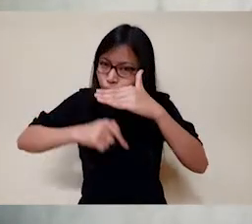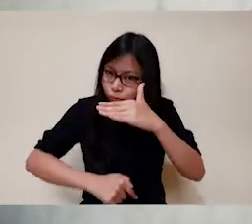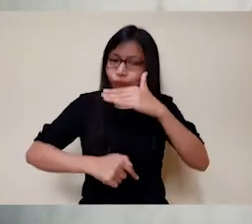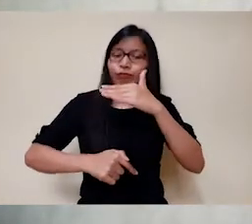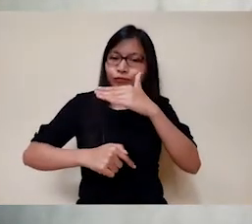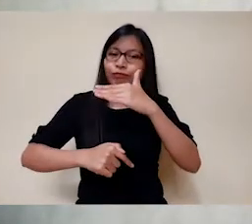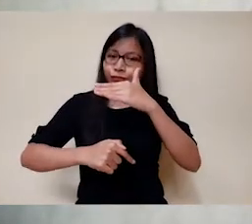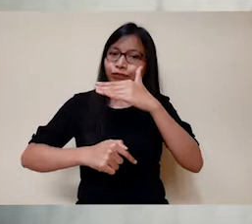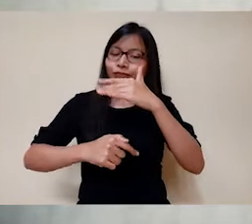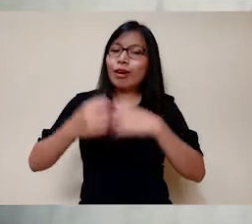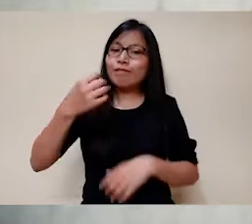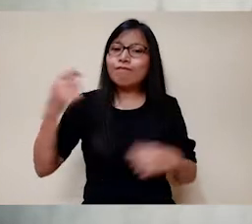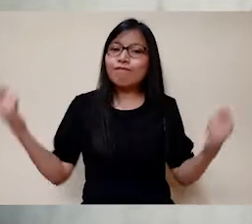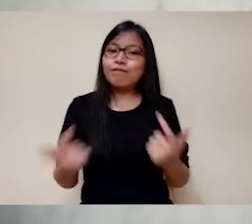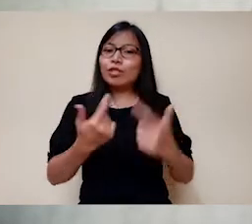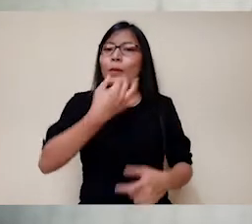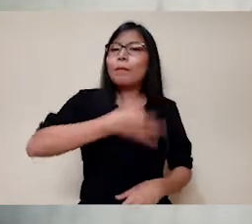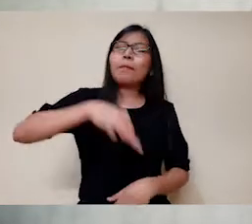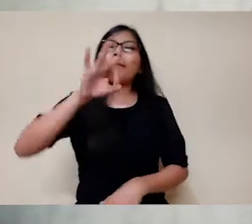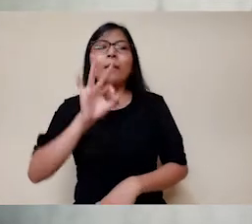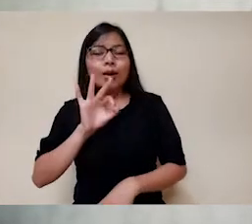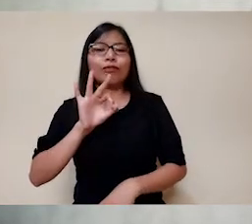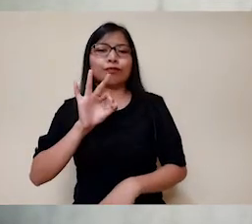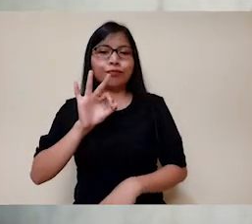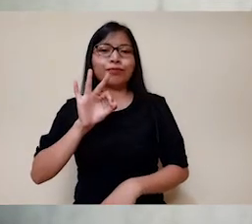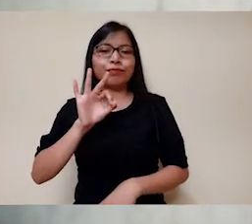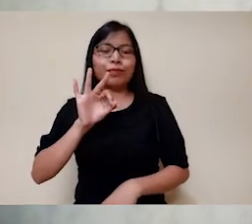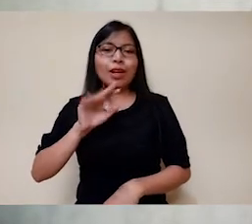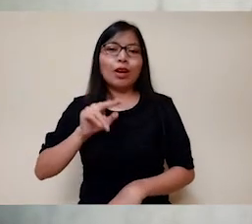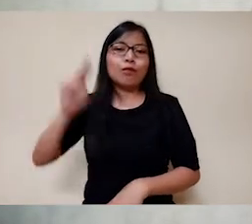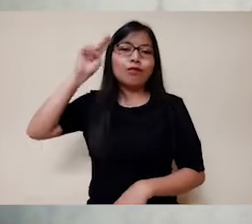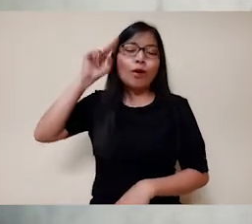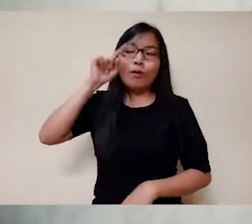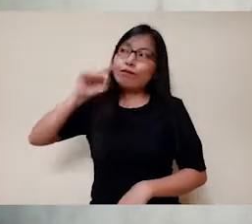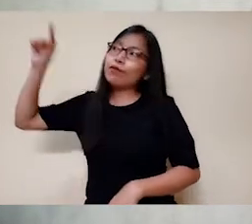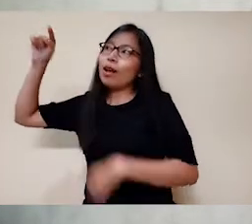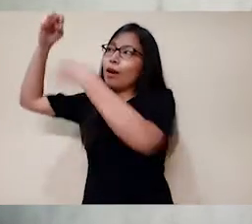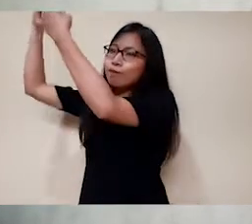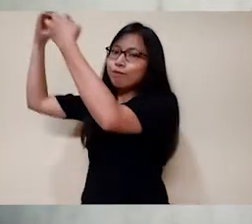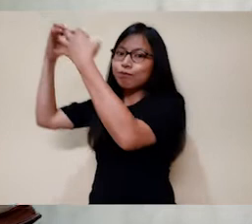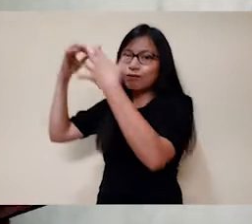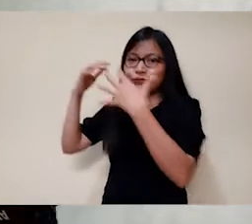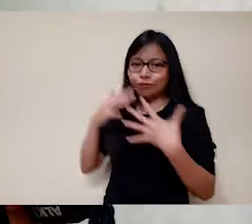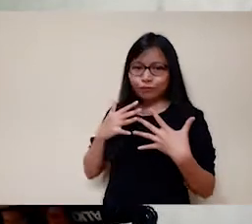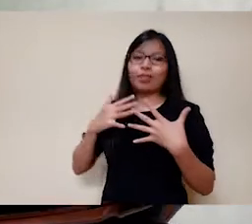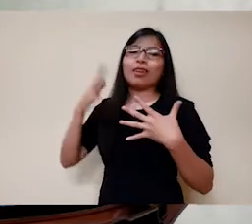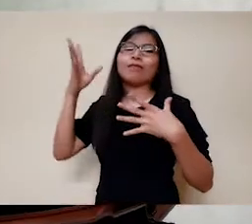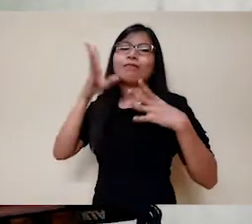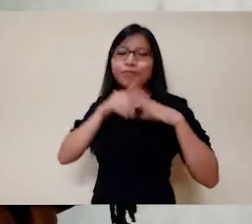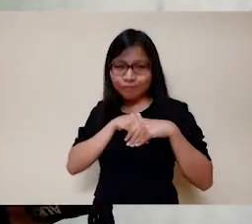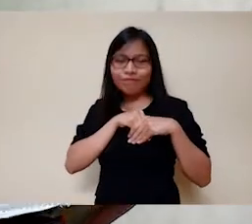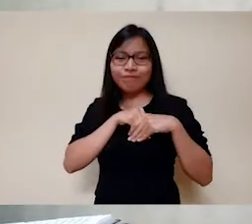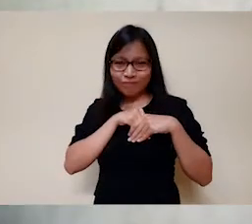dalam kedagingan, hidup di dalam anugerah yang Allah berikan kepada kita. Yang membuat kita melihat bahwa segala